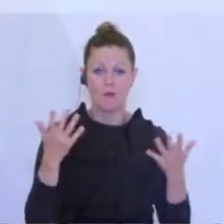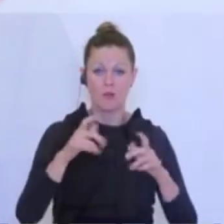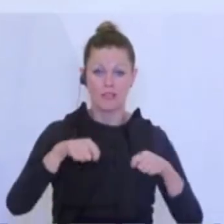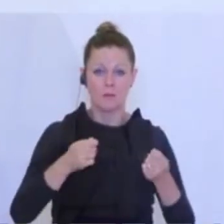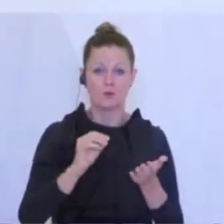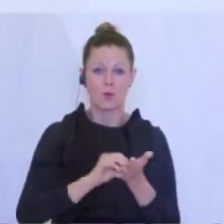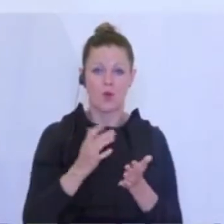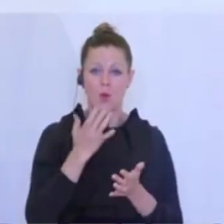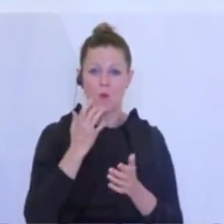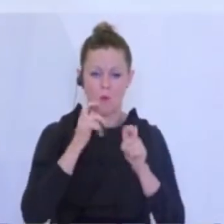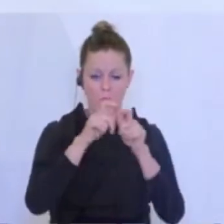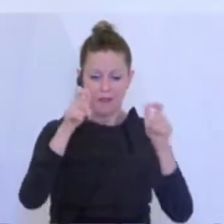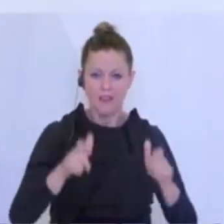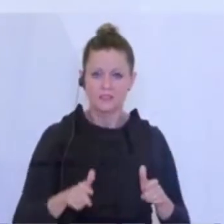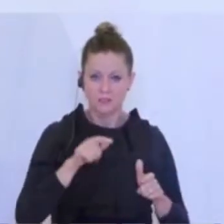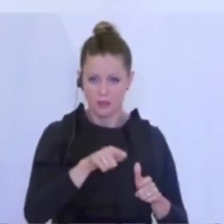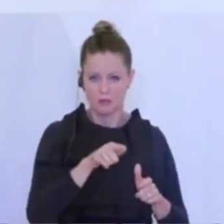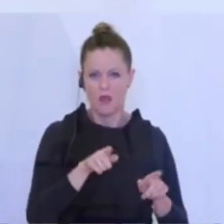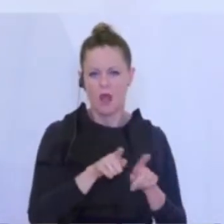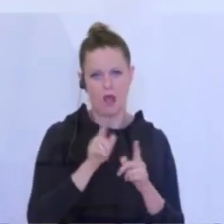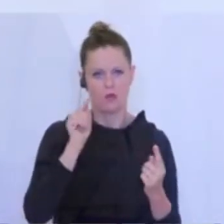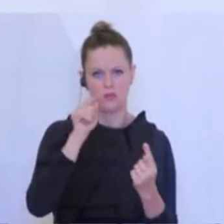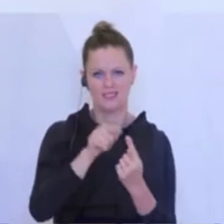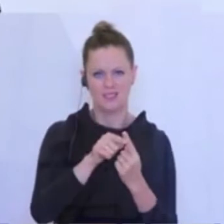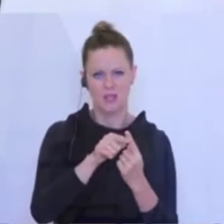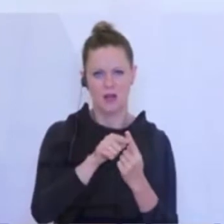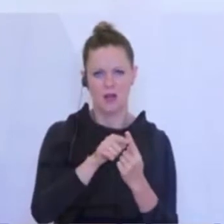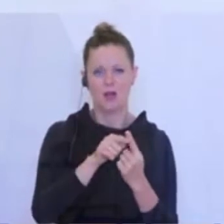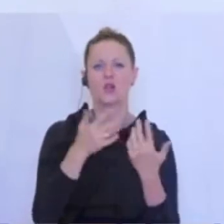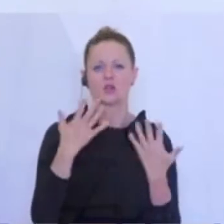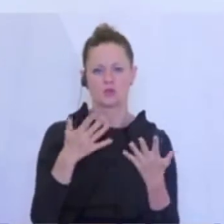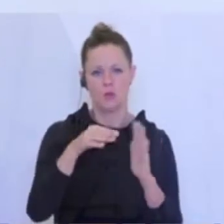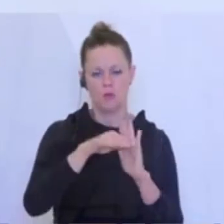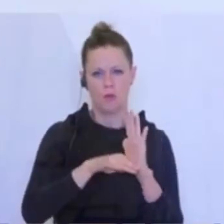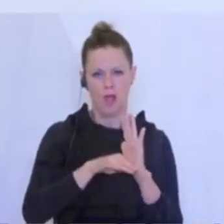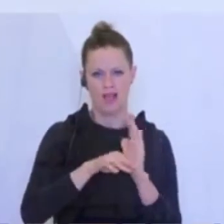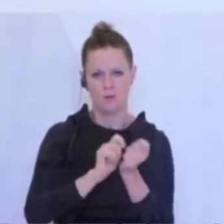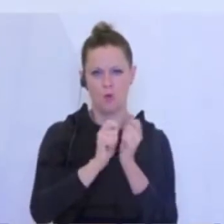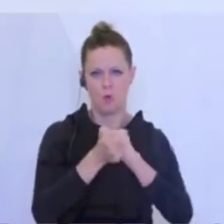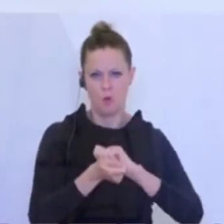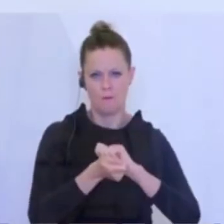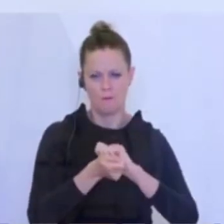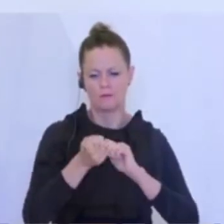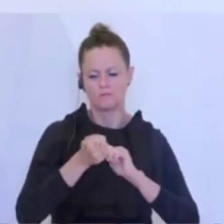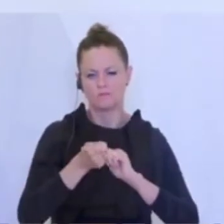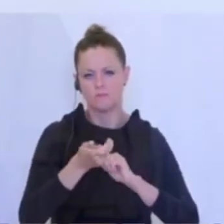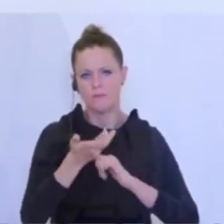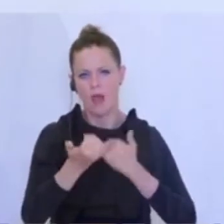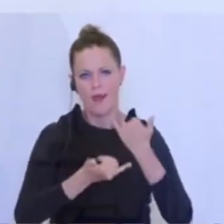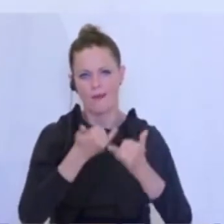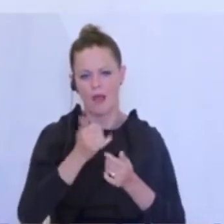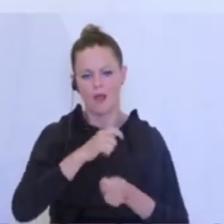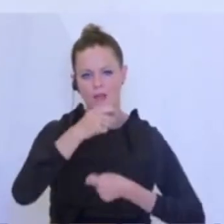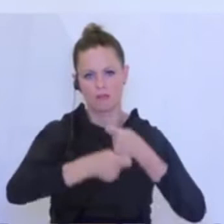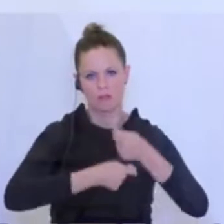jetzt drinnen sind, wird auch danach getrachtet, dass man die im Zuge solcher Programme in den nächsten Jahren auch noch